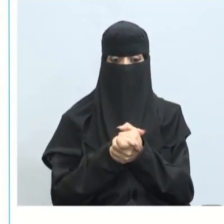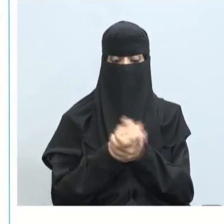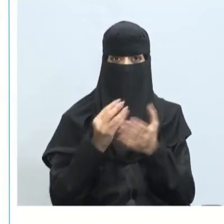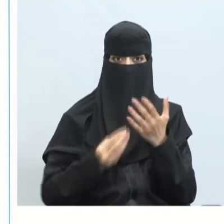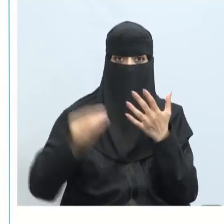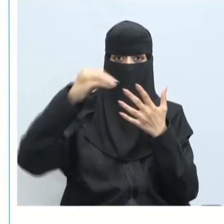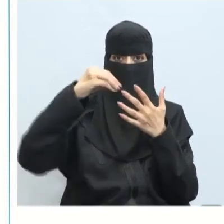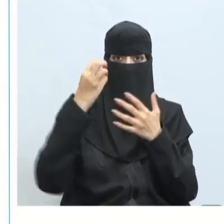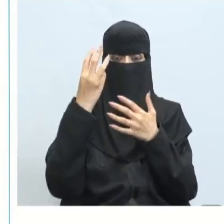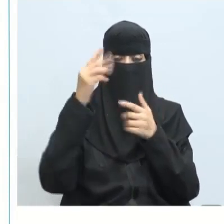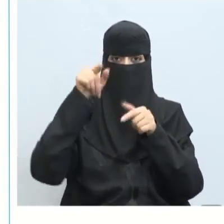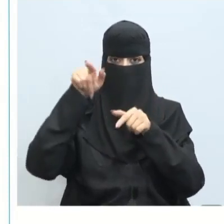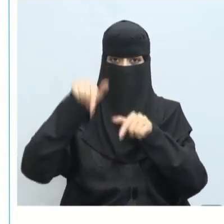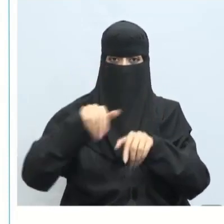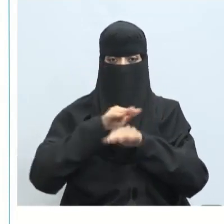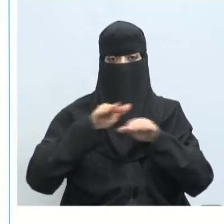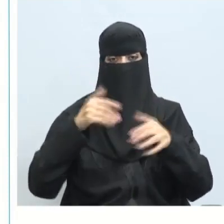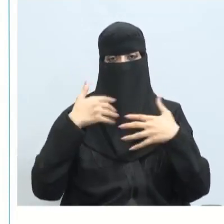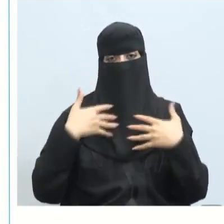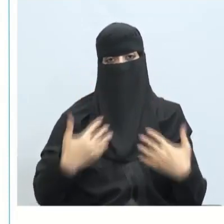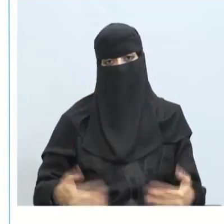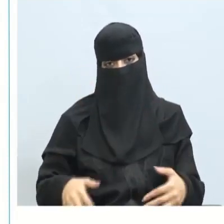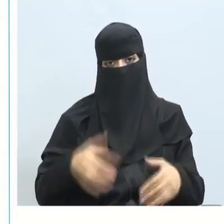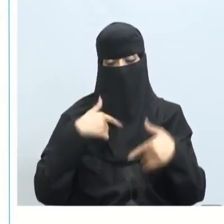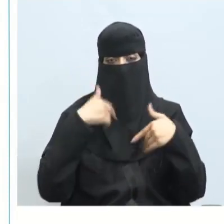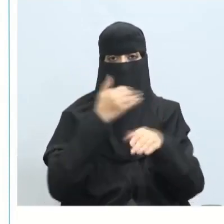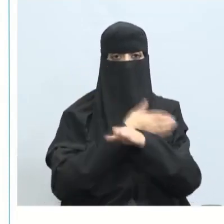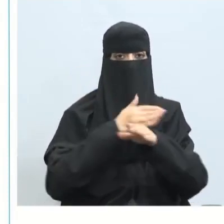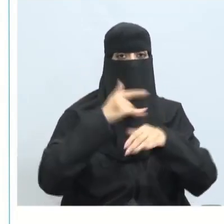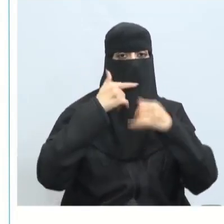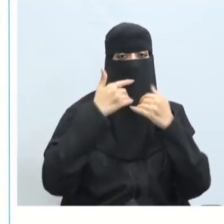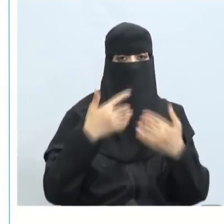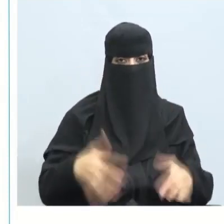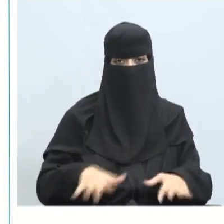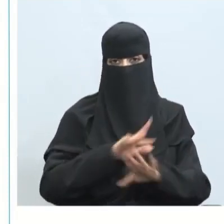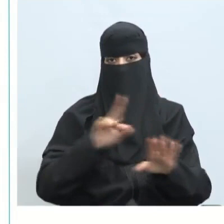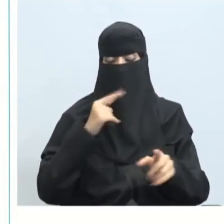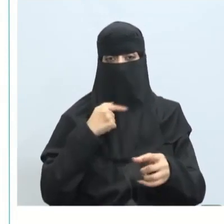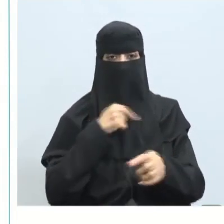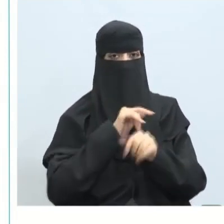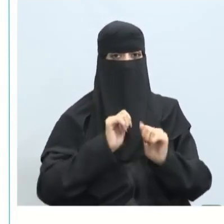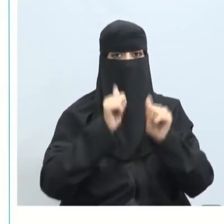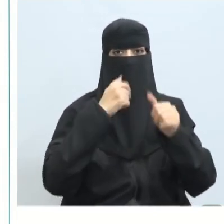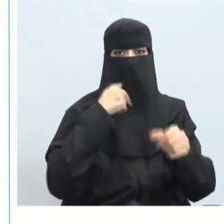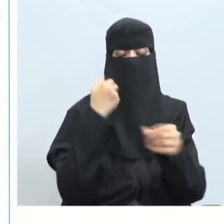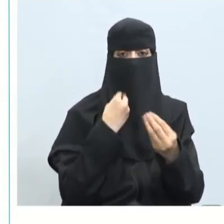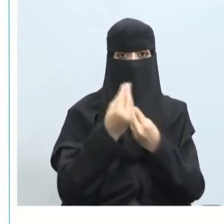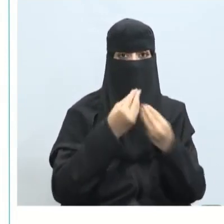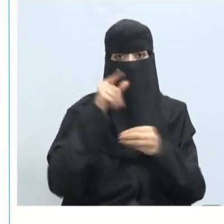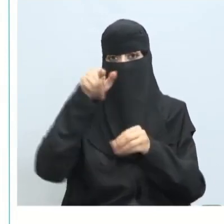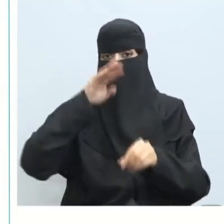المرحلة الثالثة وهي الإنهاك وصلت إلى مرحلة لا تستطيع التعامل مع هذا الضغط وهذا